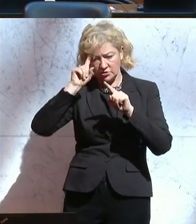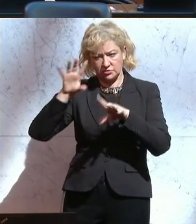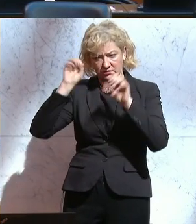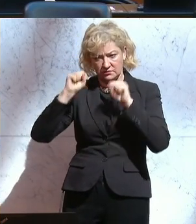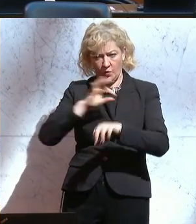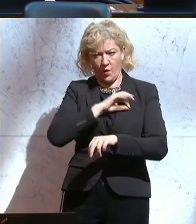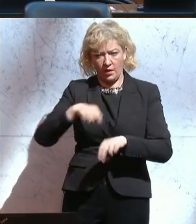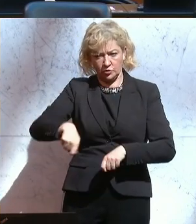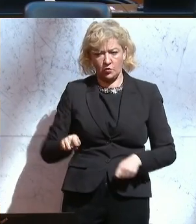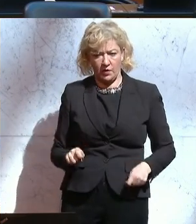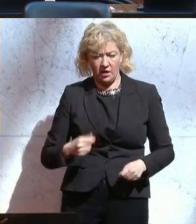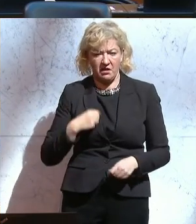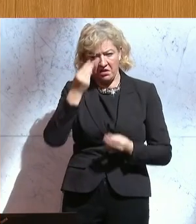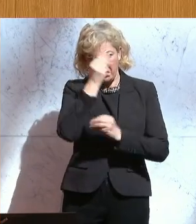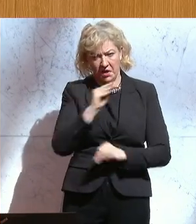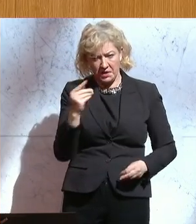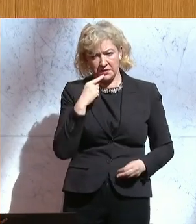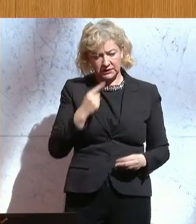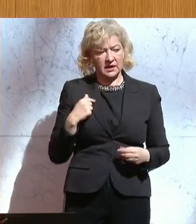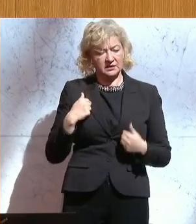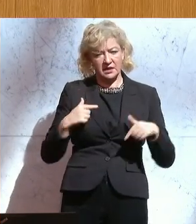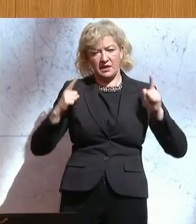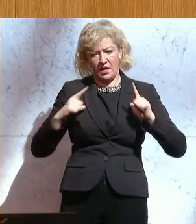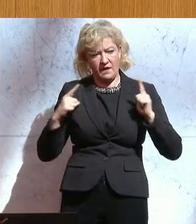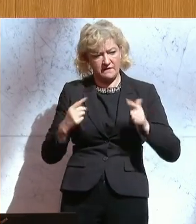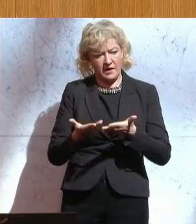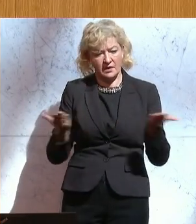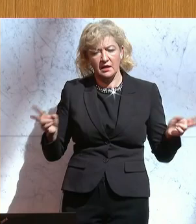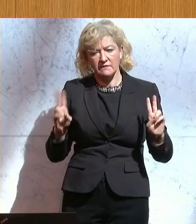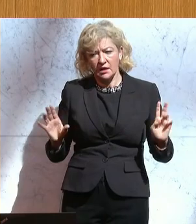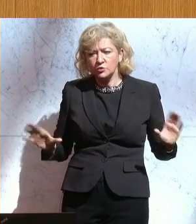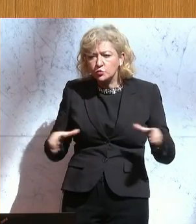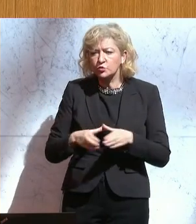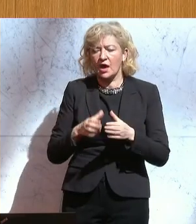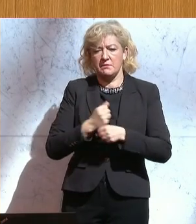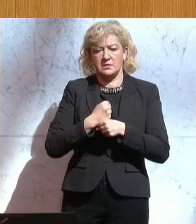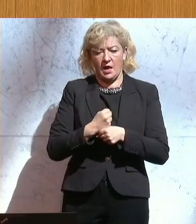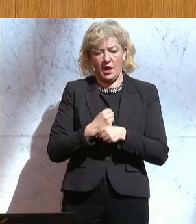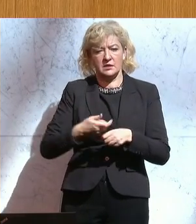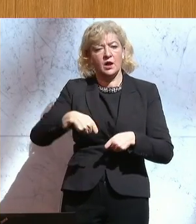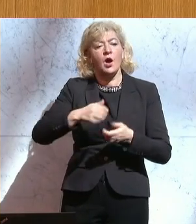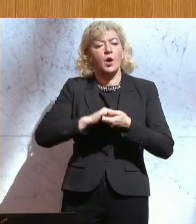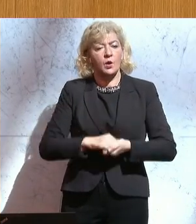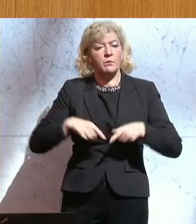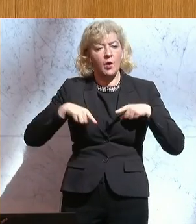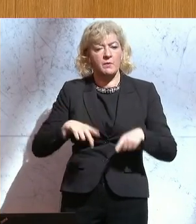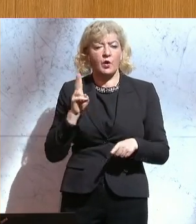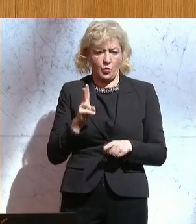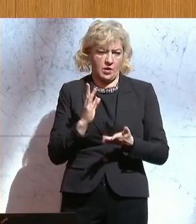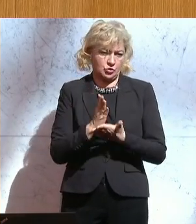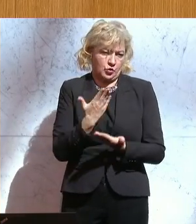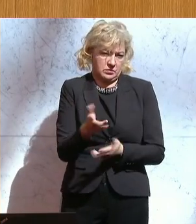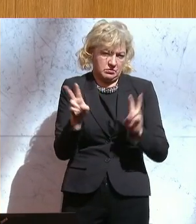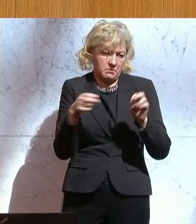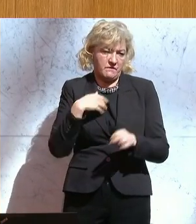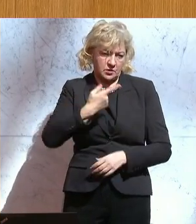Kollege Stocker. Also ganz ehrlich, da erwarte ich mir wirklich jetzt diesen Schulterschluss, den Klubobmann Kickl vorher auch erwähnt hat. Meine